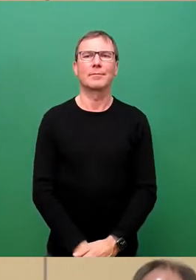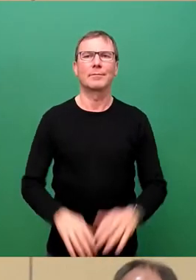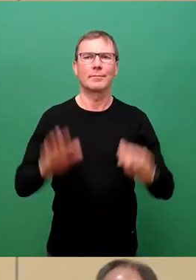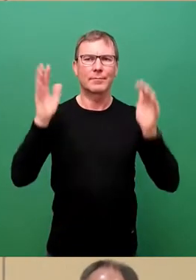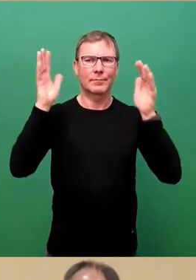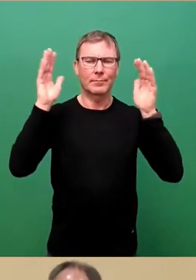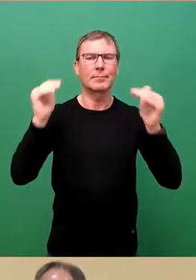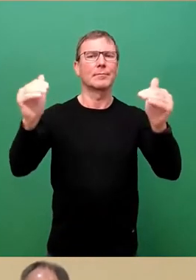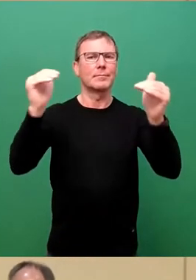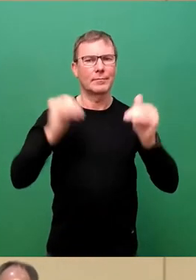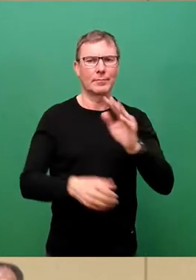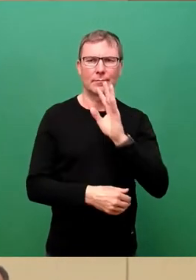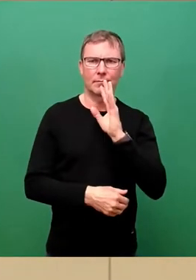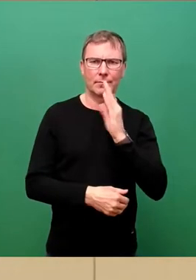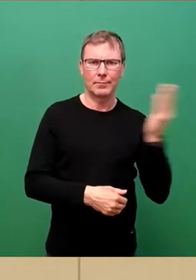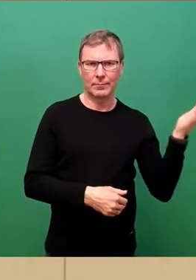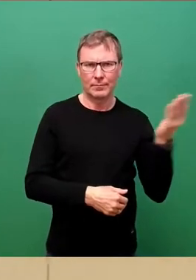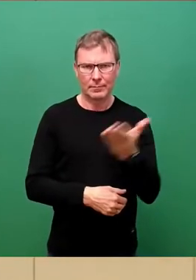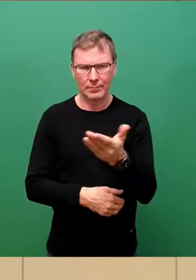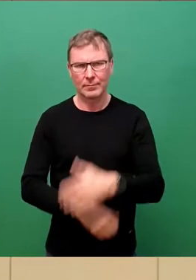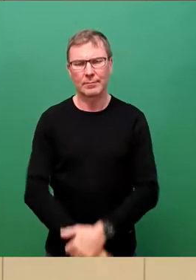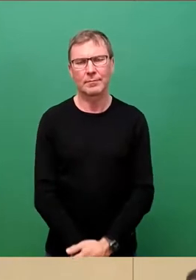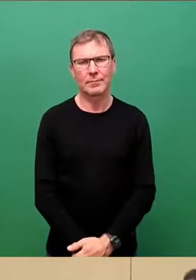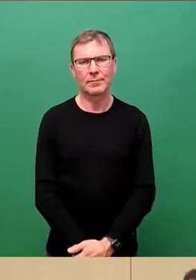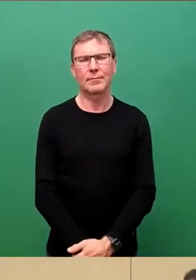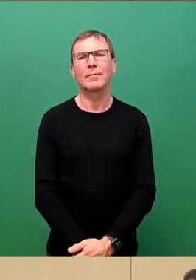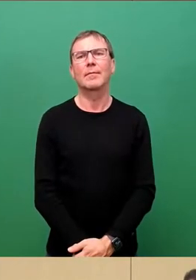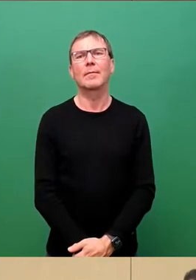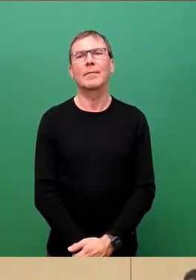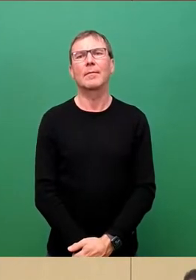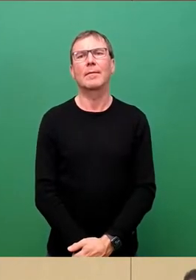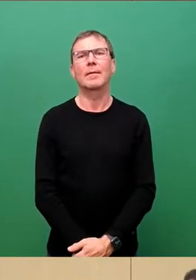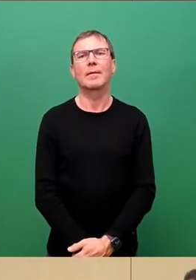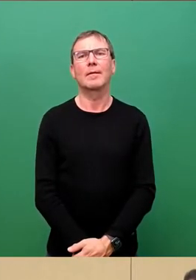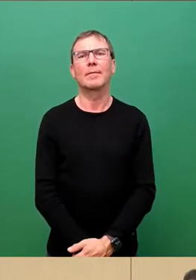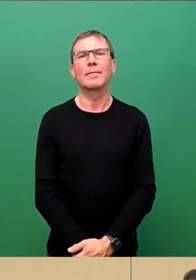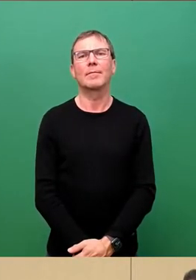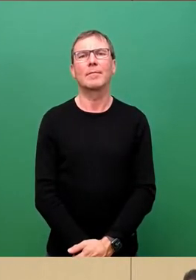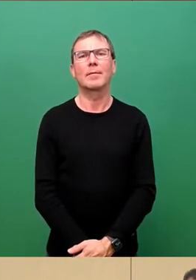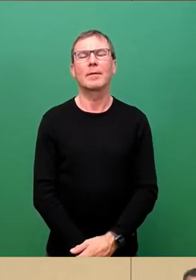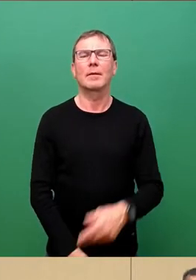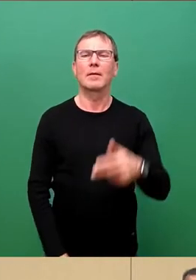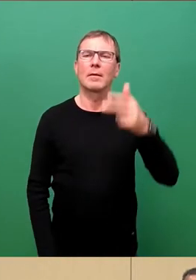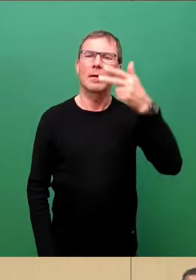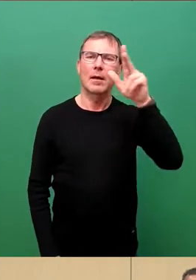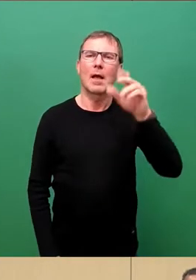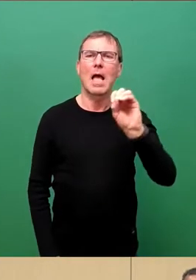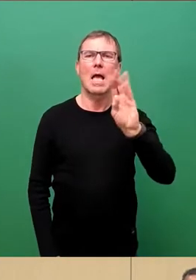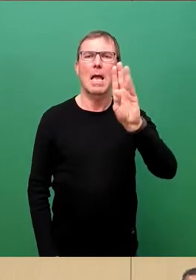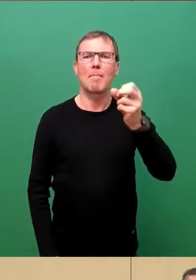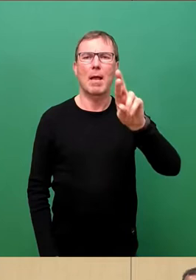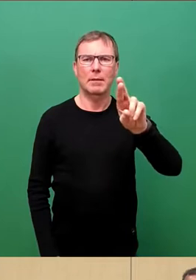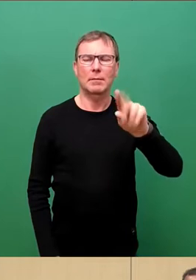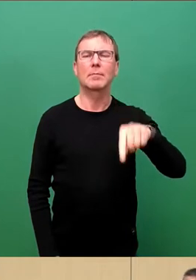Als nächsten Gastredner, den wir Rederecht vereinbart haben, darf ich Herrn Ebert begrüßen und dann Frau Prof. Dr.